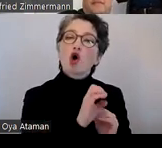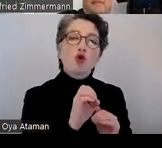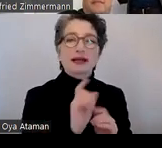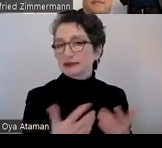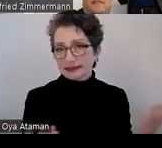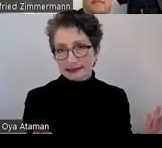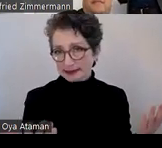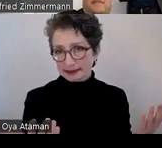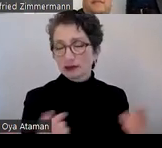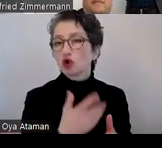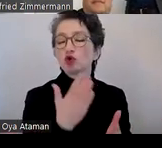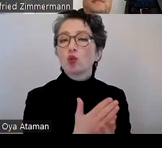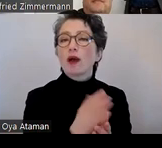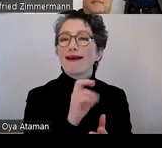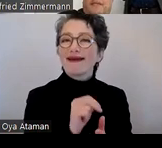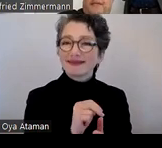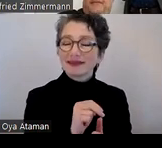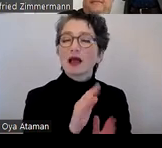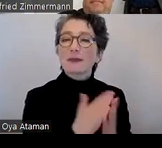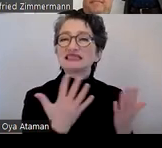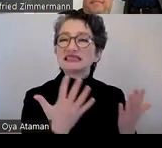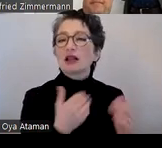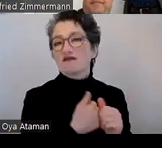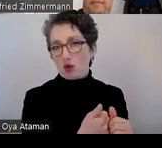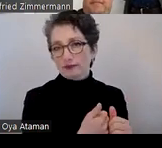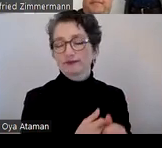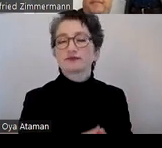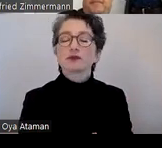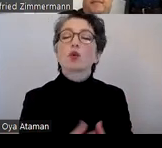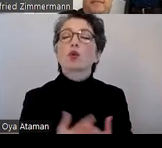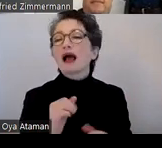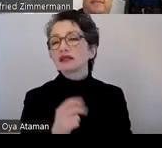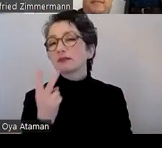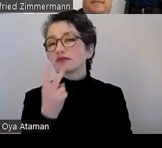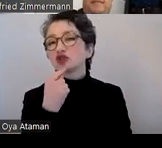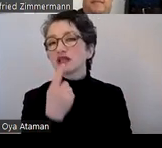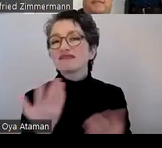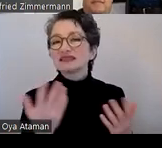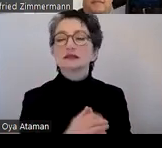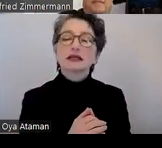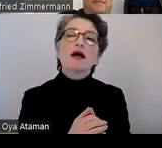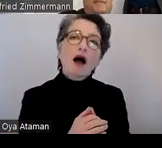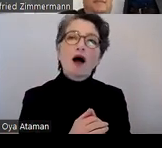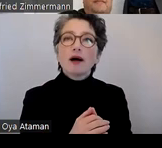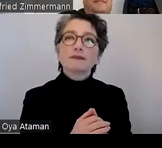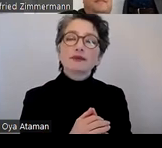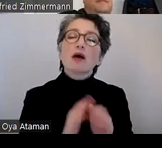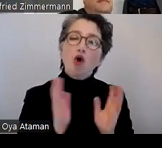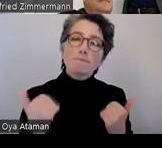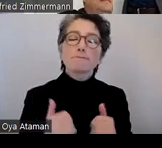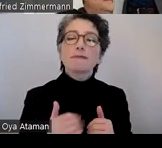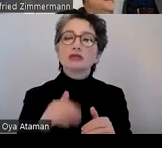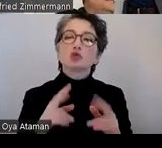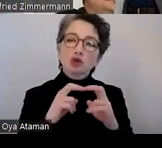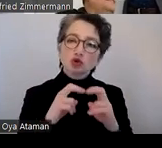eigentlich nur Kapitel 10 der EN einhalten und man könnte natürlich jetzt hergehen und sagen lasst uns doch mal untersuchen